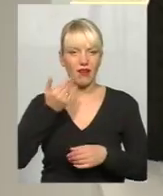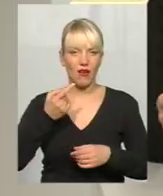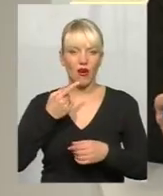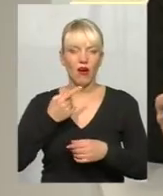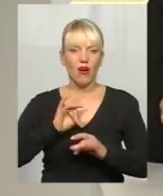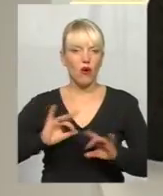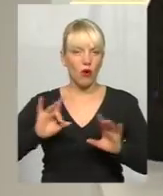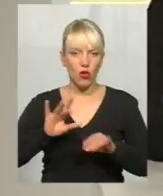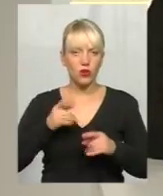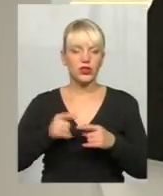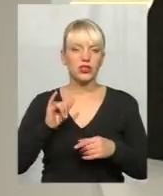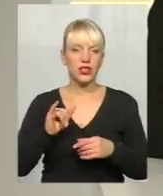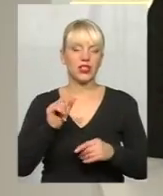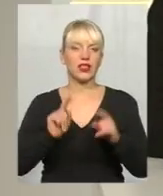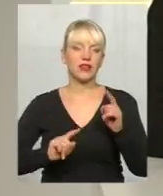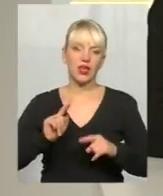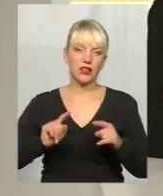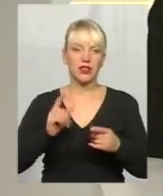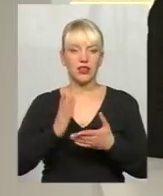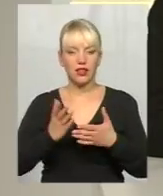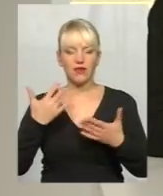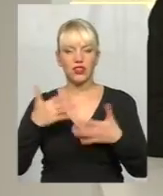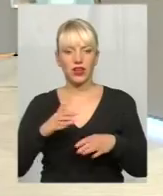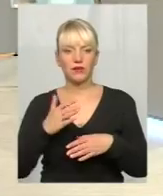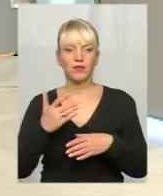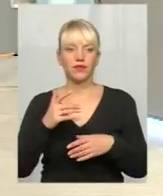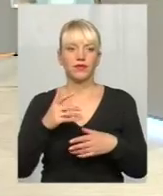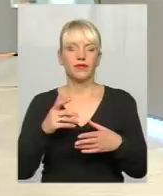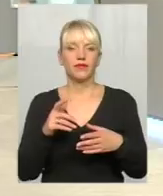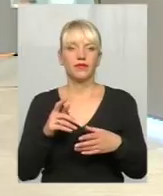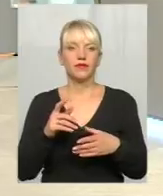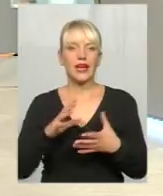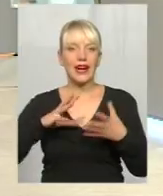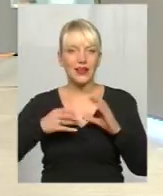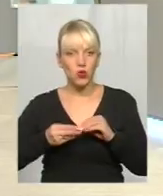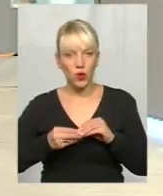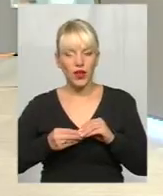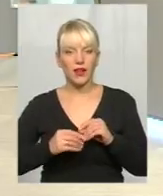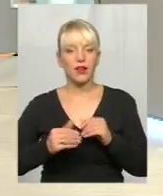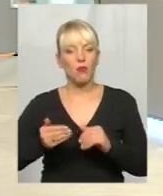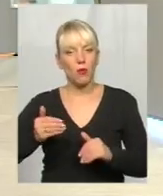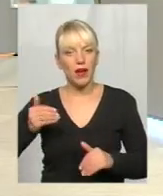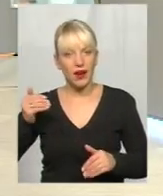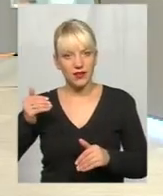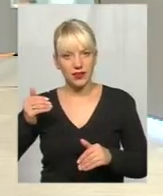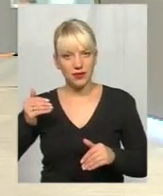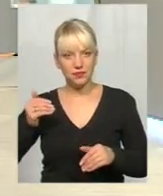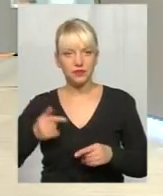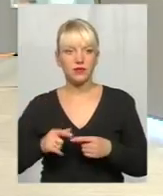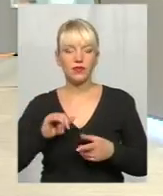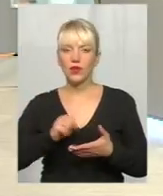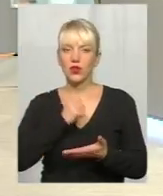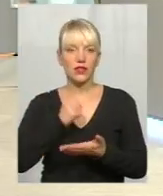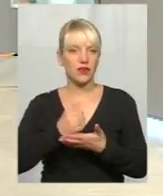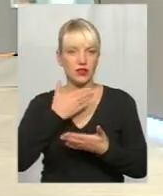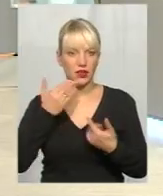Ось, і так, десь є вже певні там такі результати попередні, але ще не остаточно затверджені.